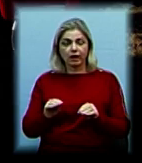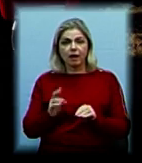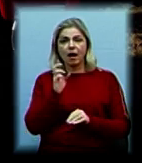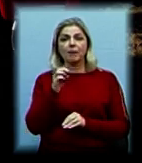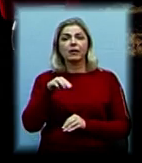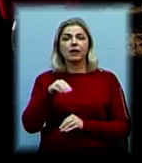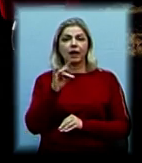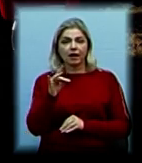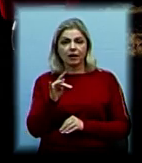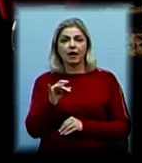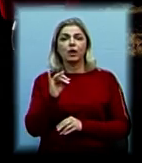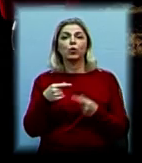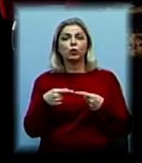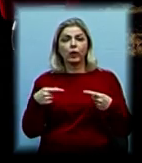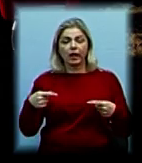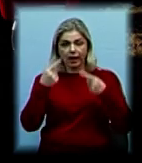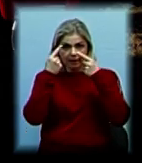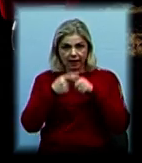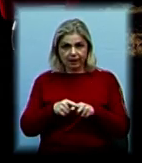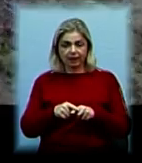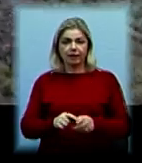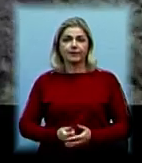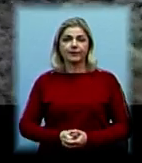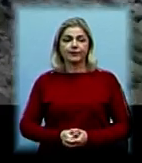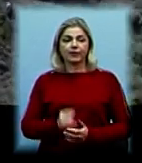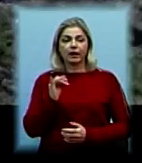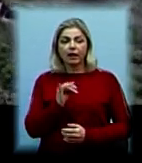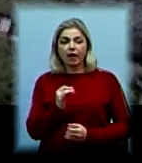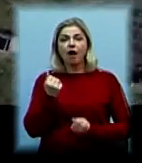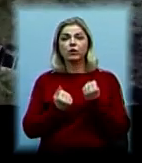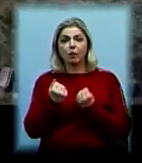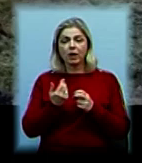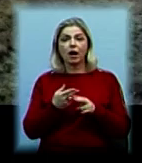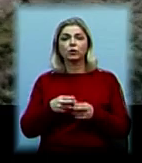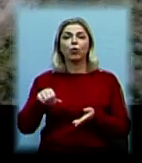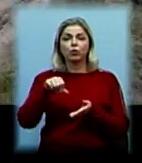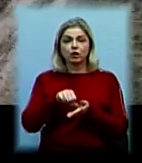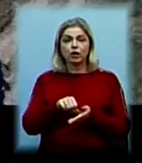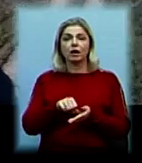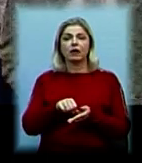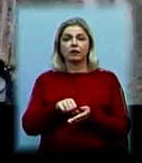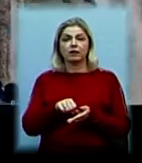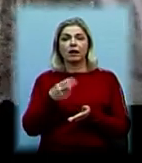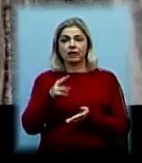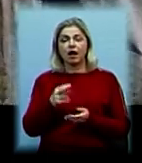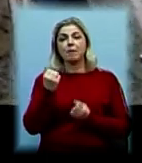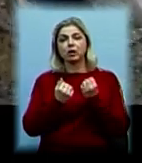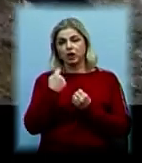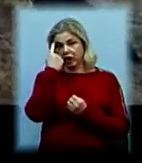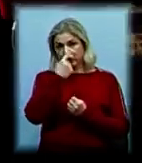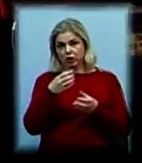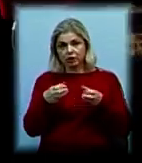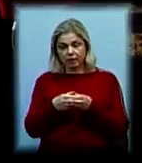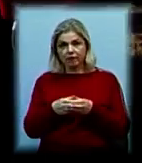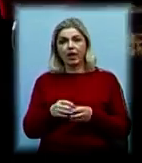БТРами, БРДМами, а також автомобілі, які залучаються для обігріву особового складу. Цілому